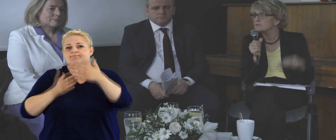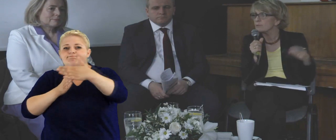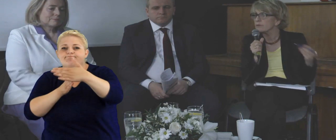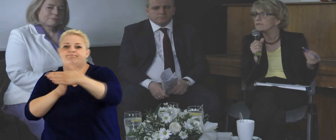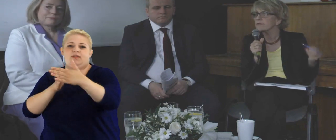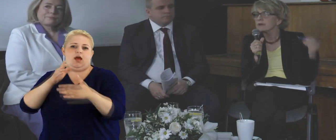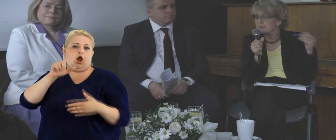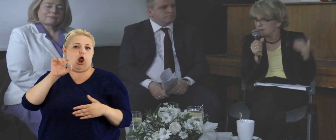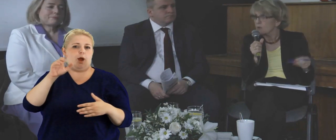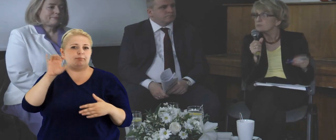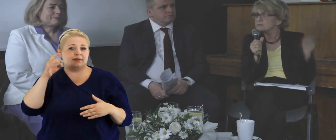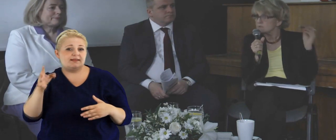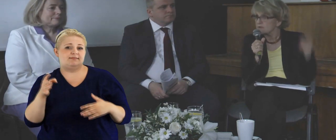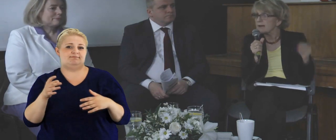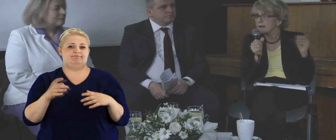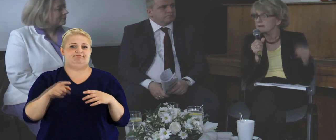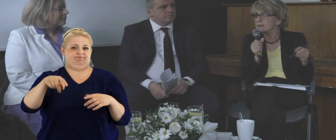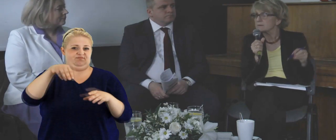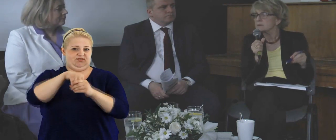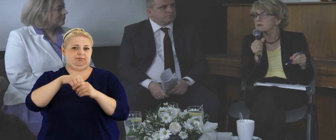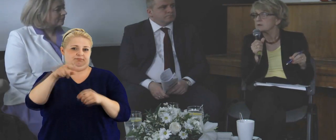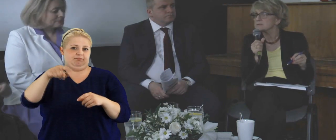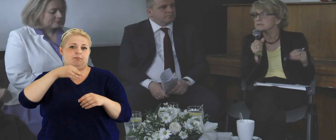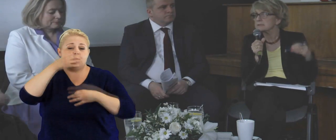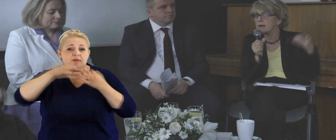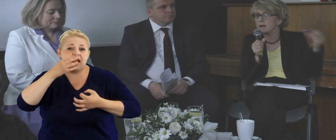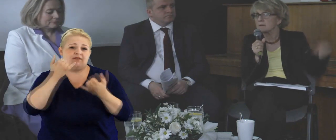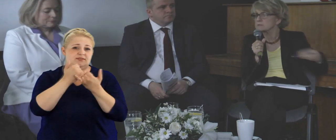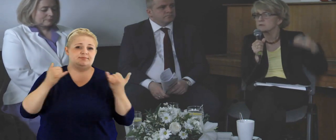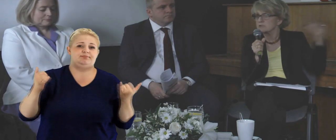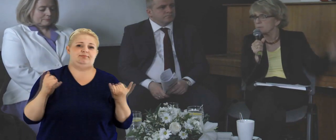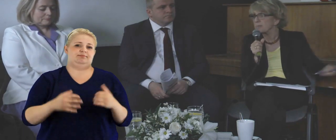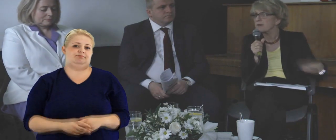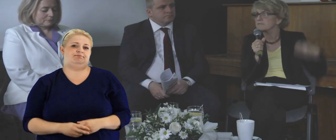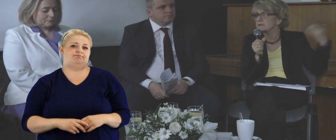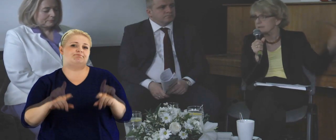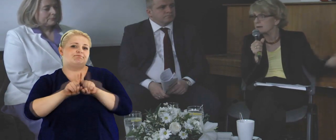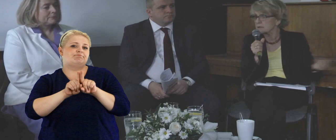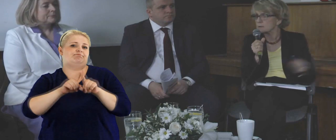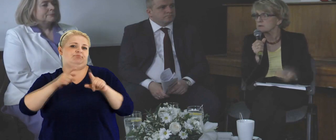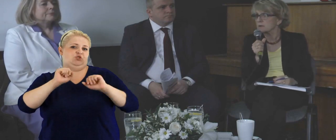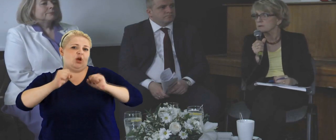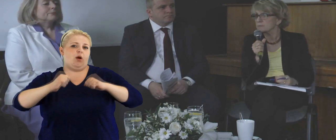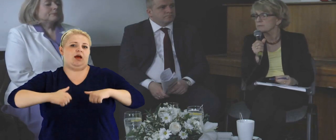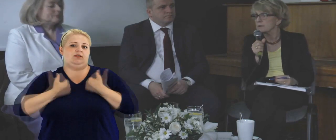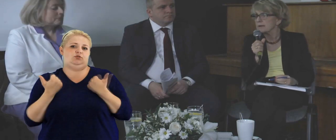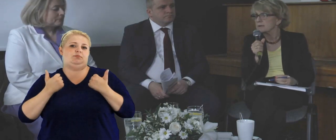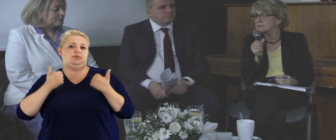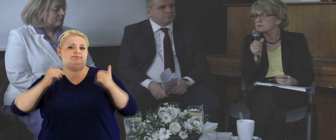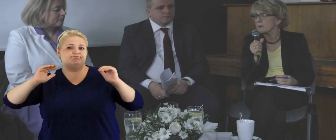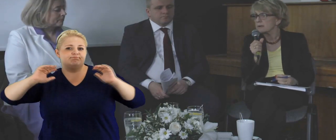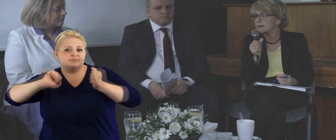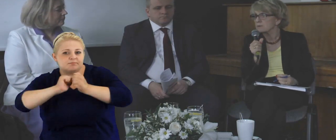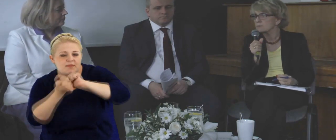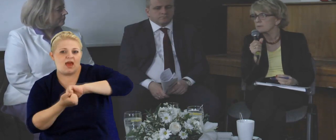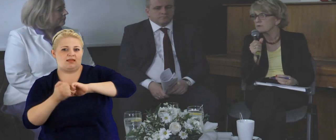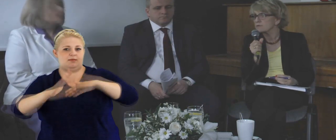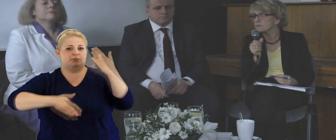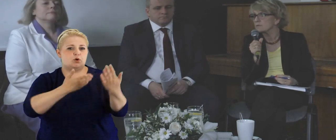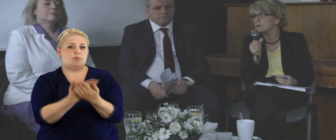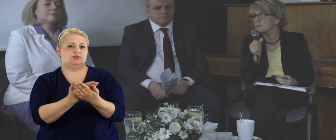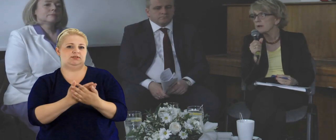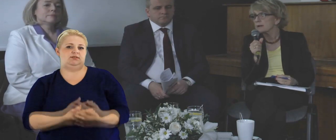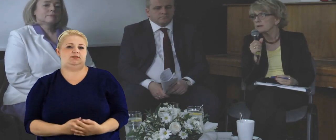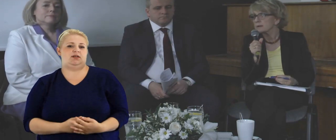ograniczyć wpływ lobbystów legalnie działających na zgłaszane poprawki, na różnego typu działania, które